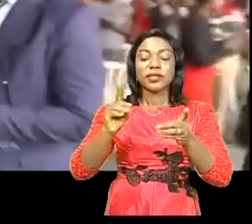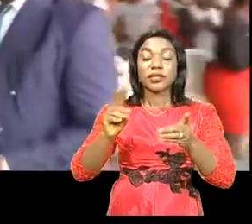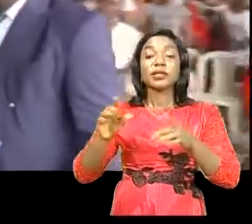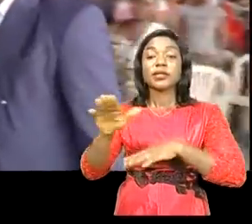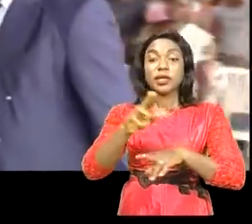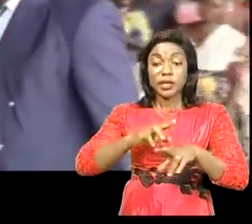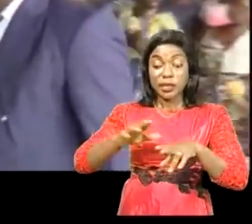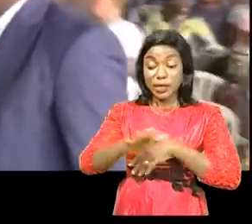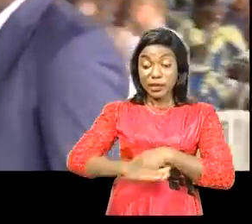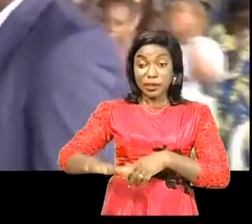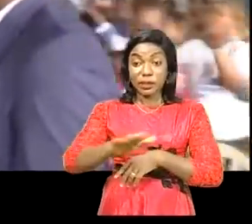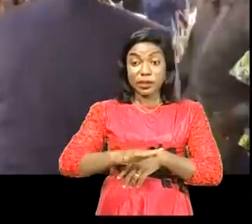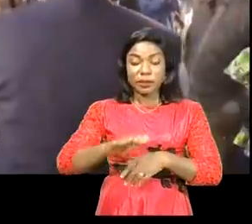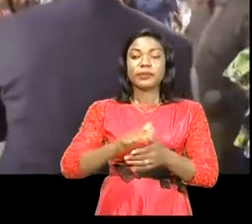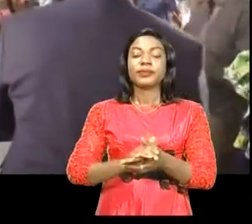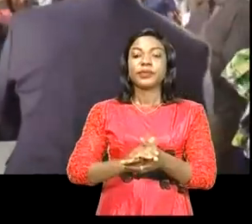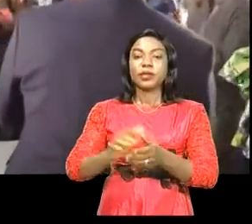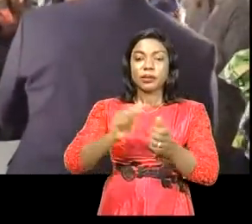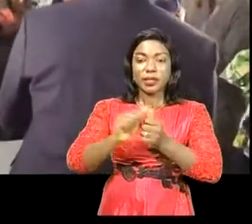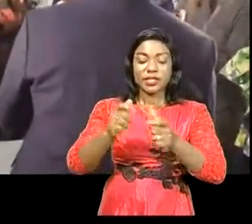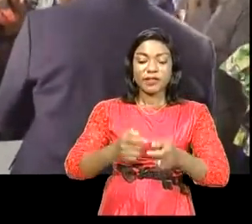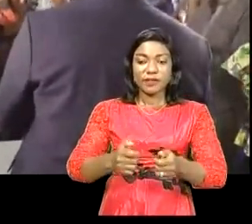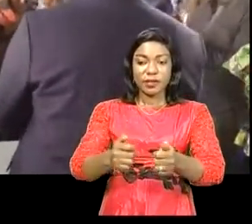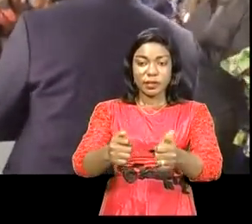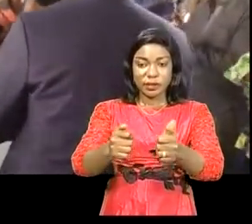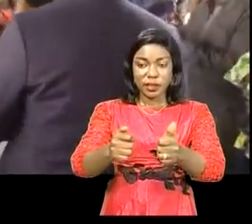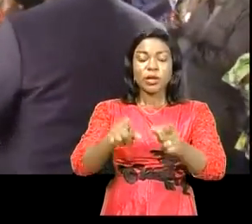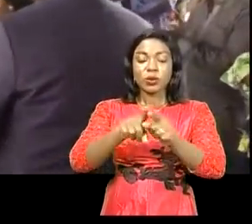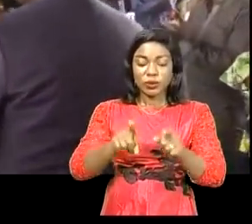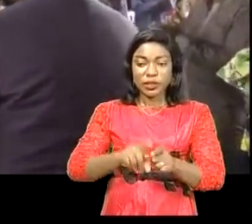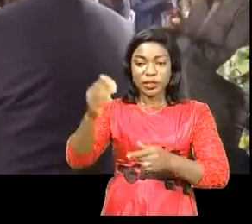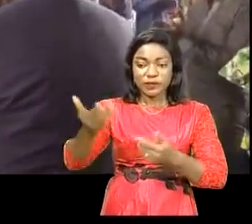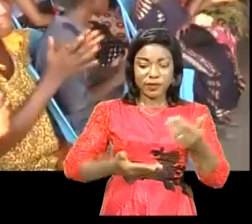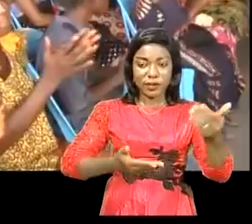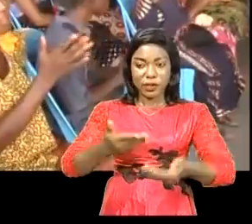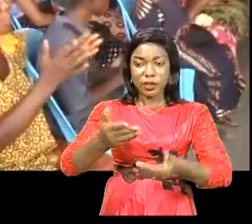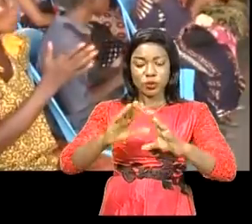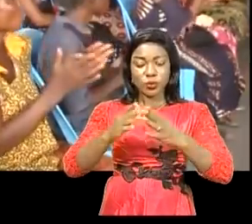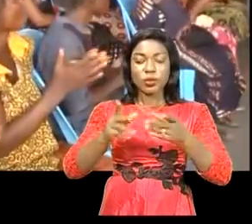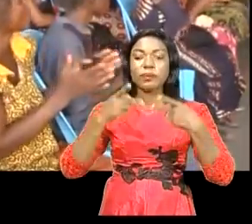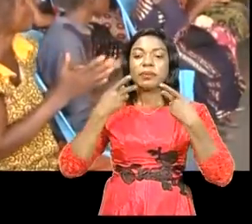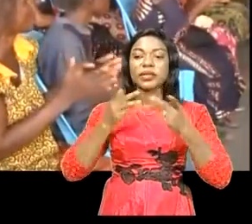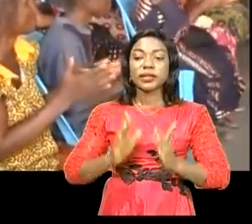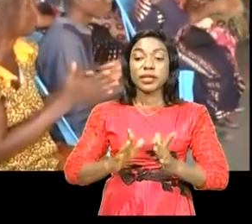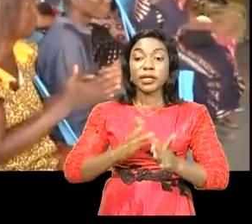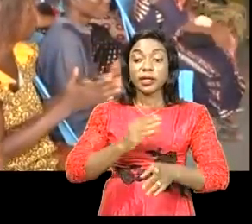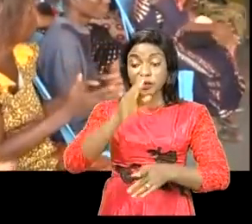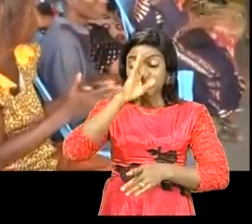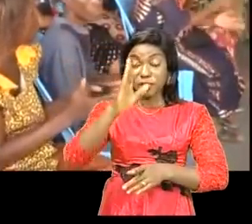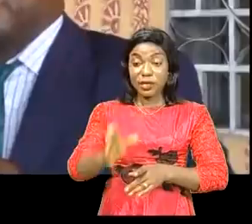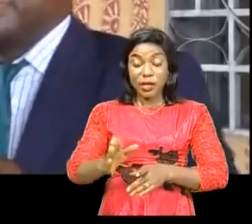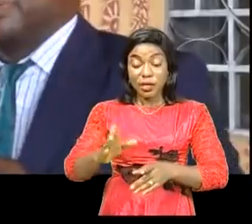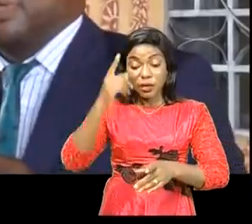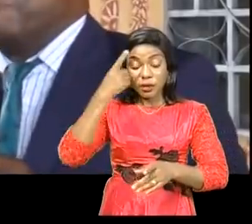national Gaston Kiting et Kapalou passent à la vitesse supérieure et invitent les hommes de Dieu, pasteurs et fidèles à tourner le